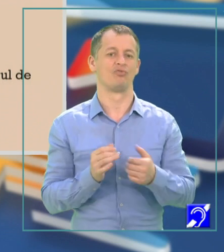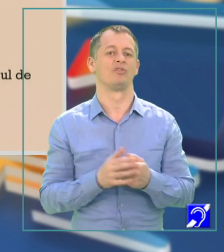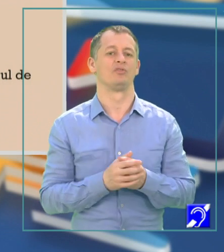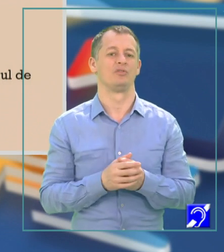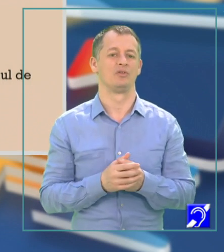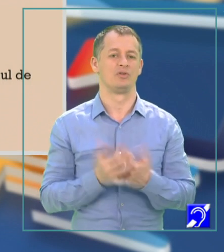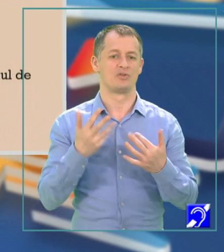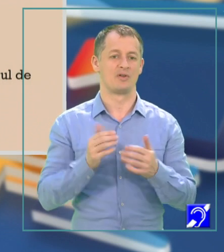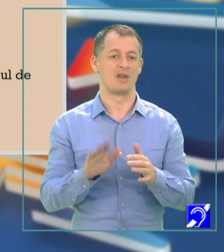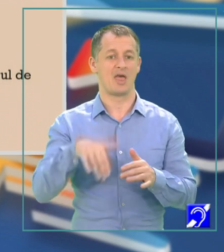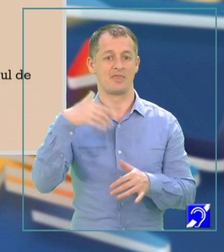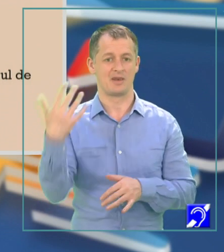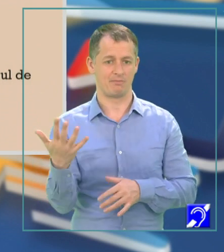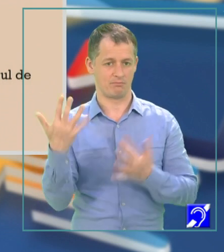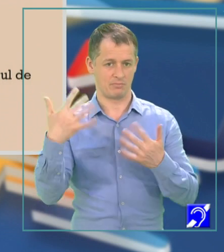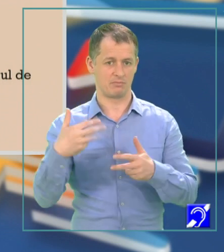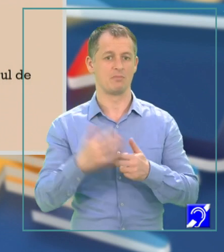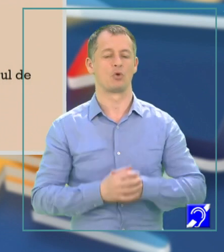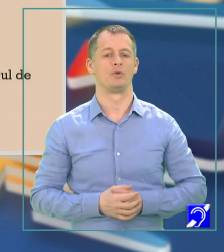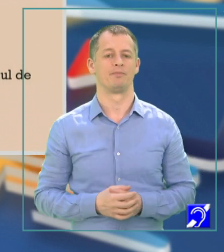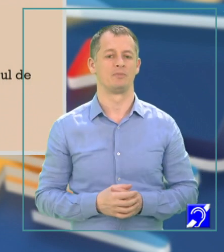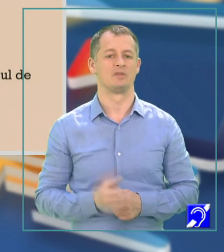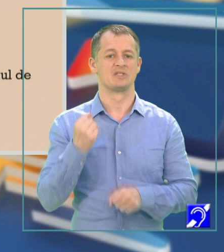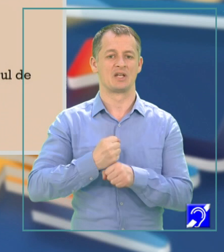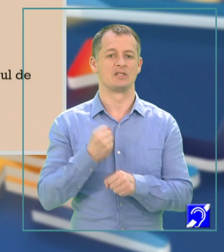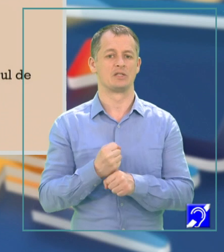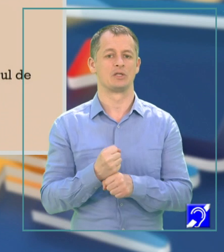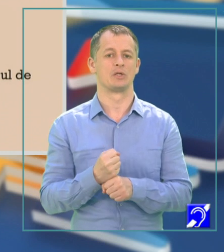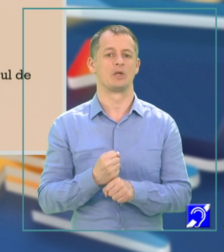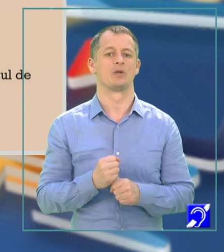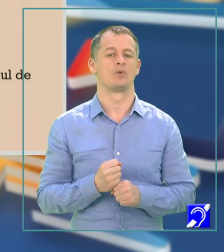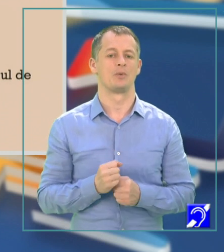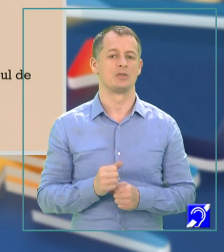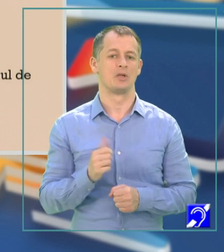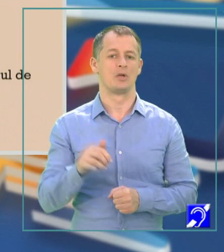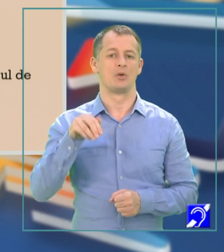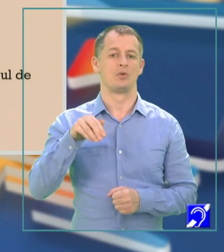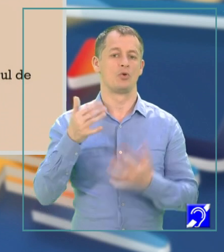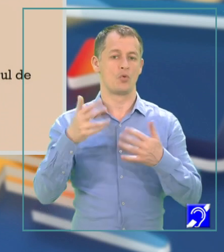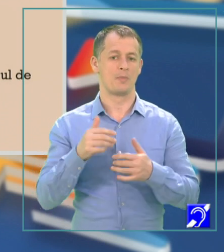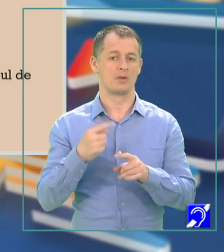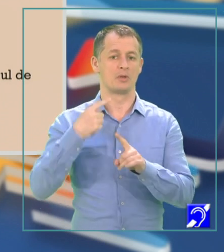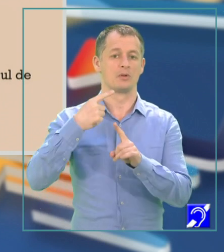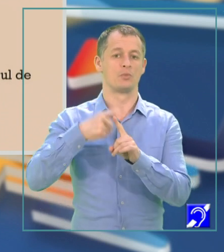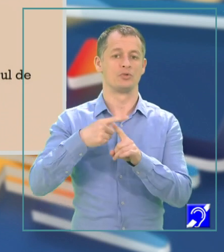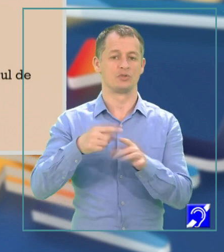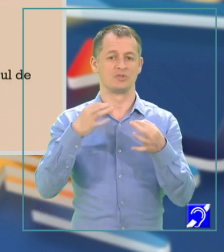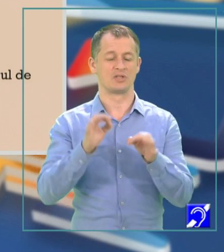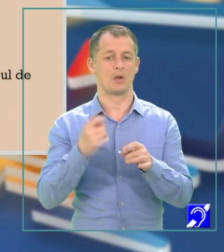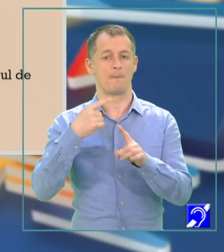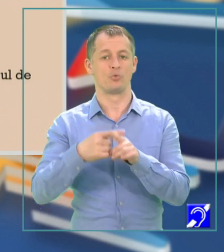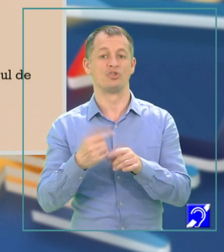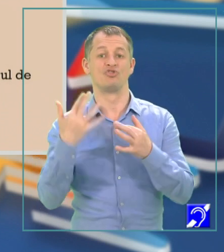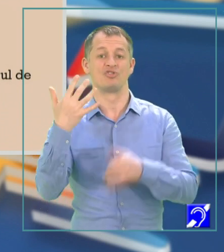dreapta numărului se realizează cu operația număr înmulțit cu 10 plus cifra.